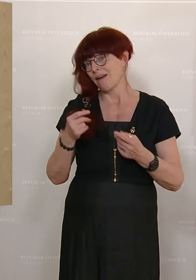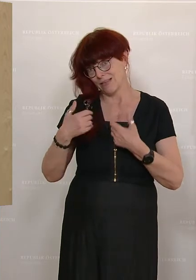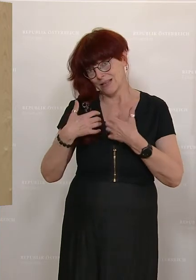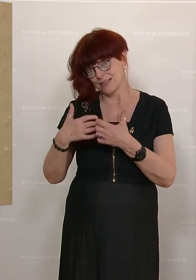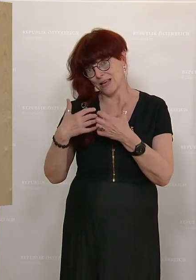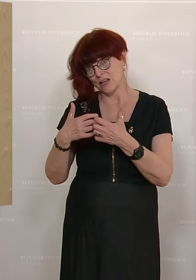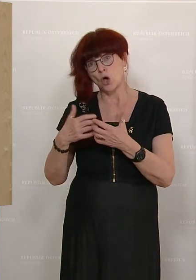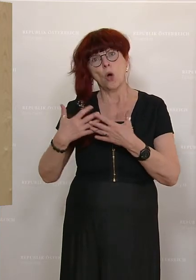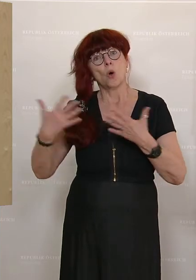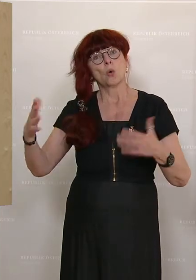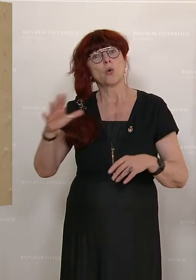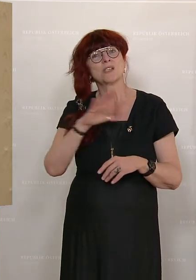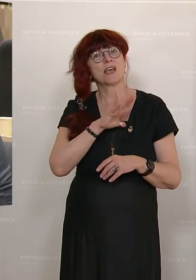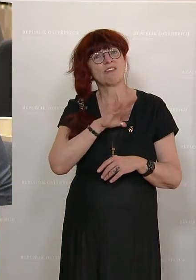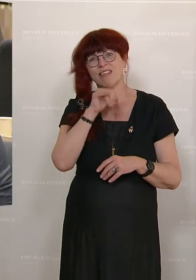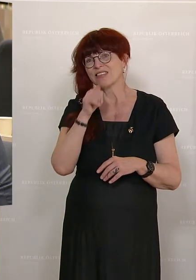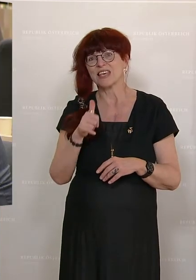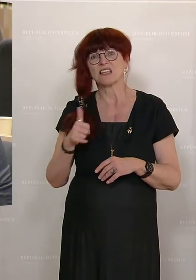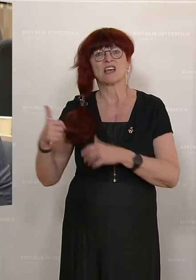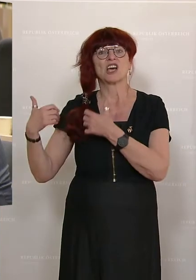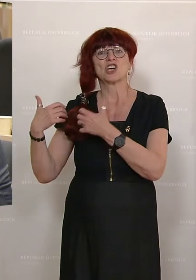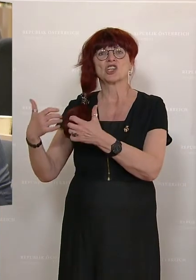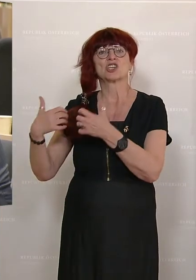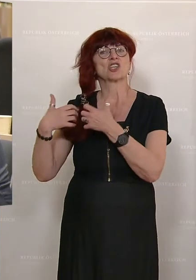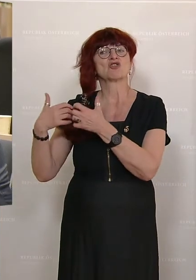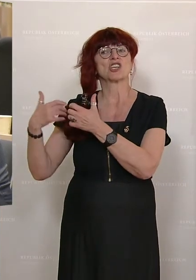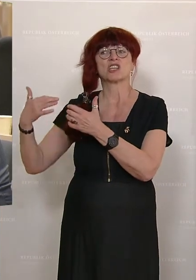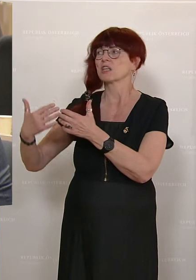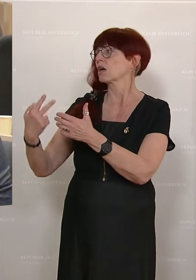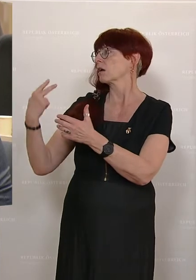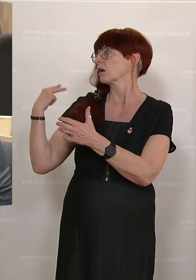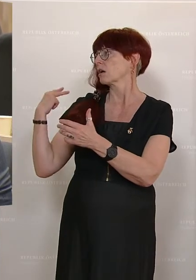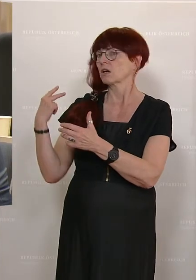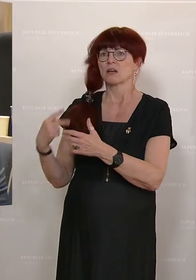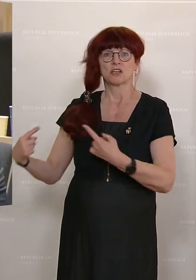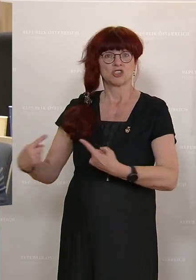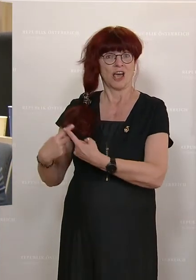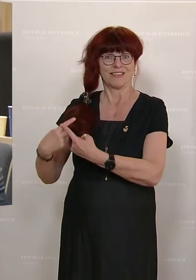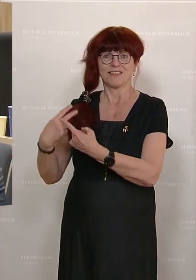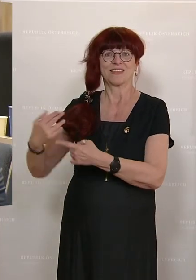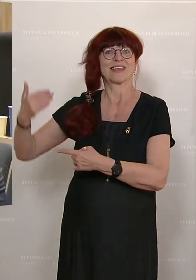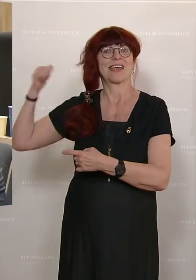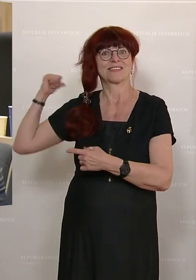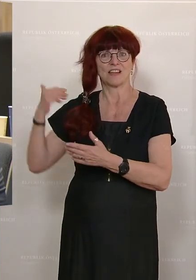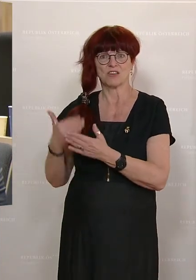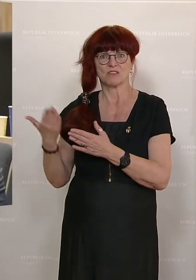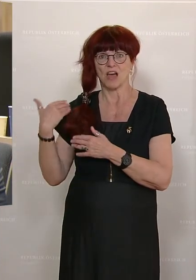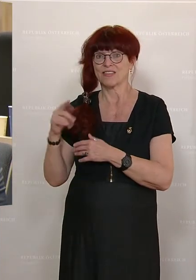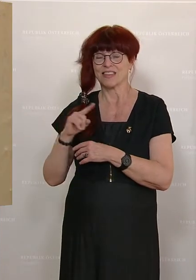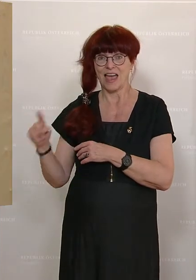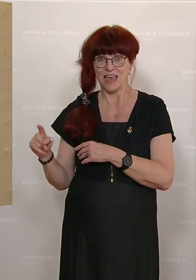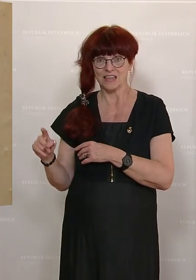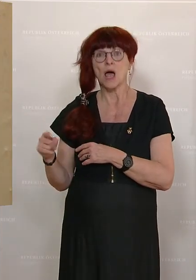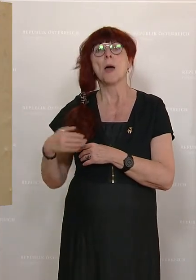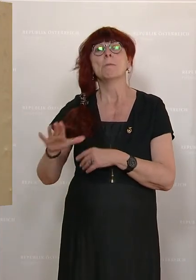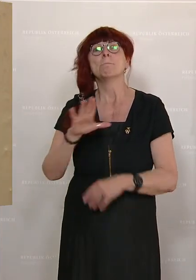dass man über die Historie uneinig ist, dass man Streit führt darüber, was gestern war, viel gefährlicher wird, dass wir